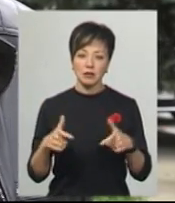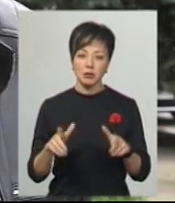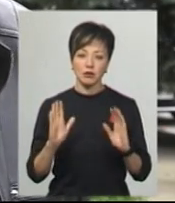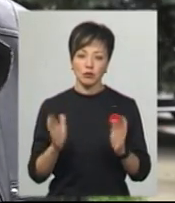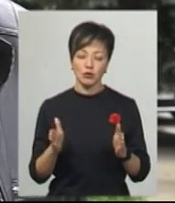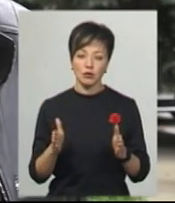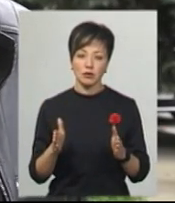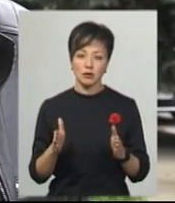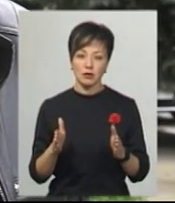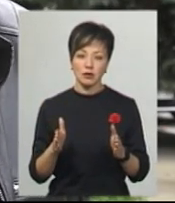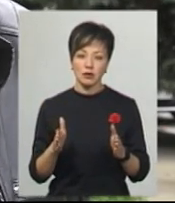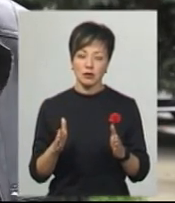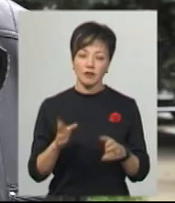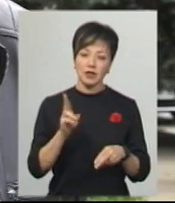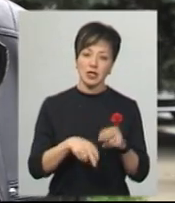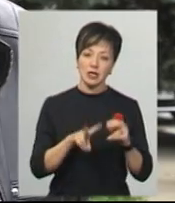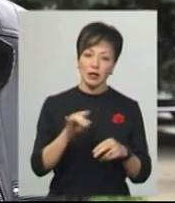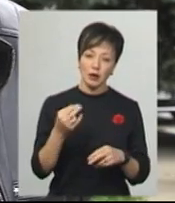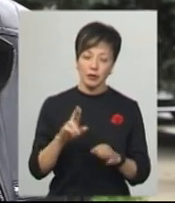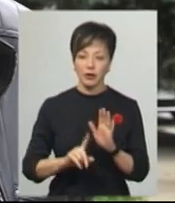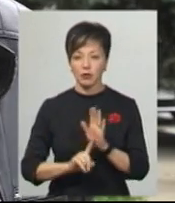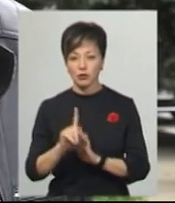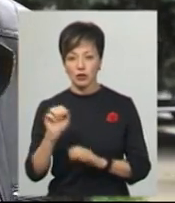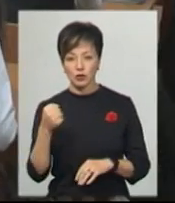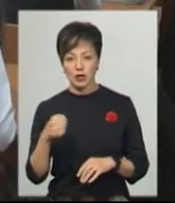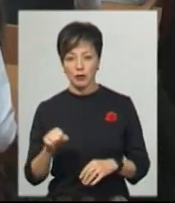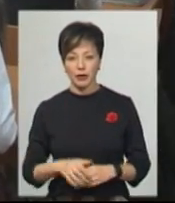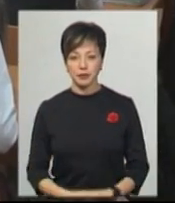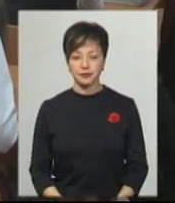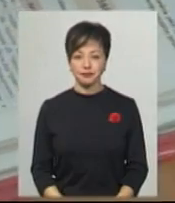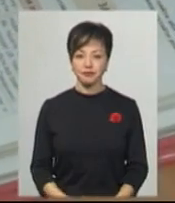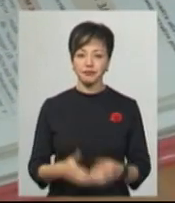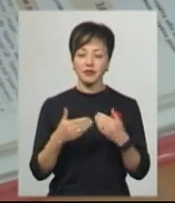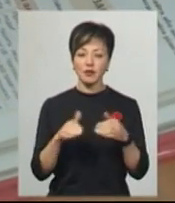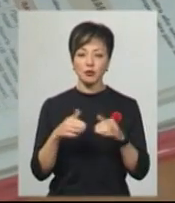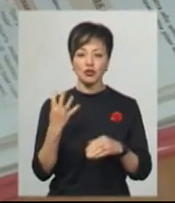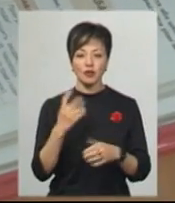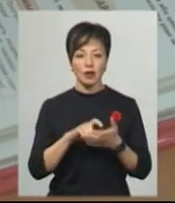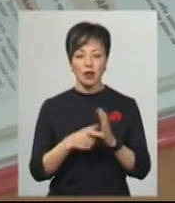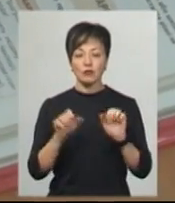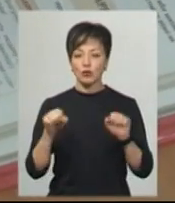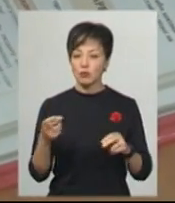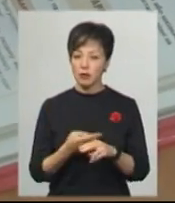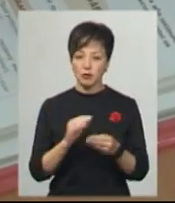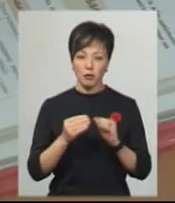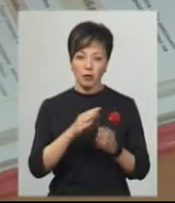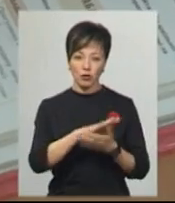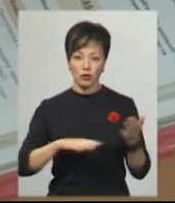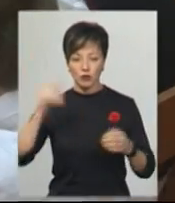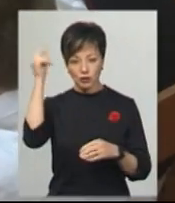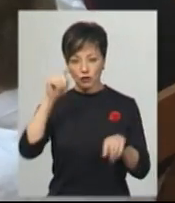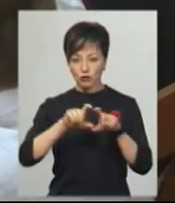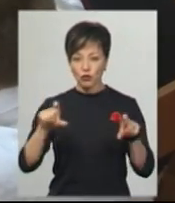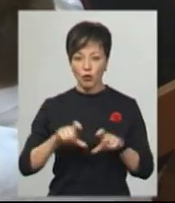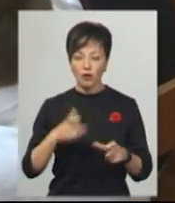проходити в гімназію, чи в кінці липня, чи на початку серпня. Випускники-четвертокласники можуть без проблем продовжити навчання у